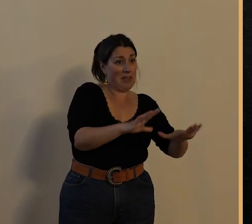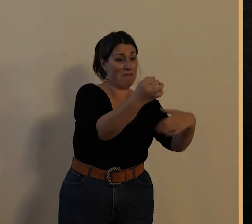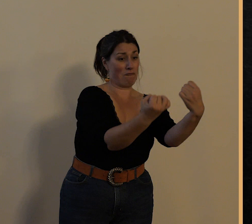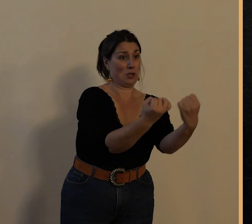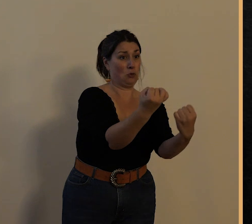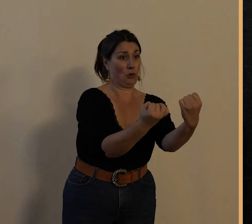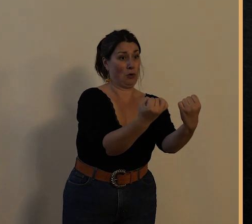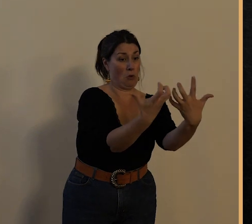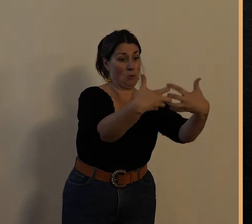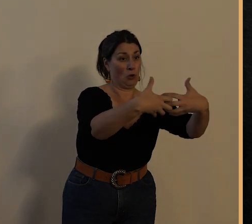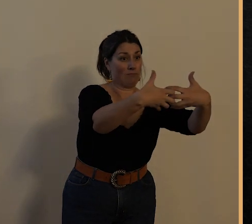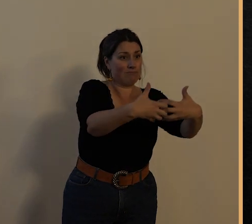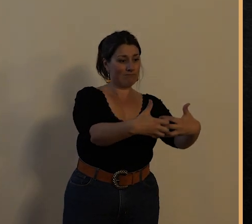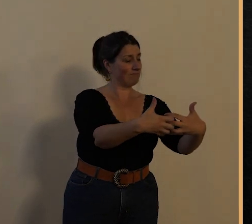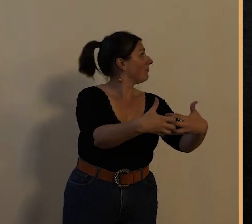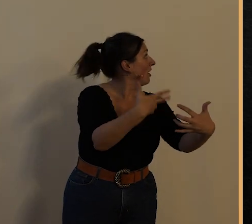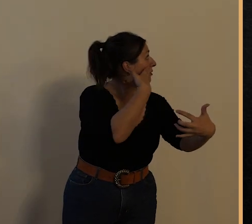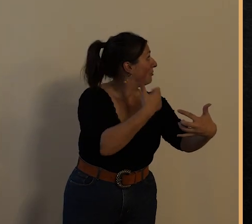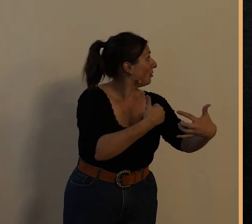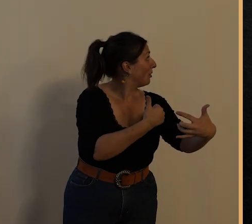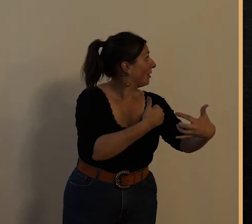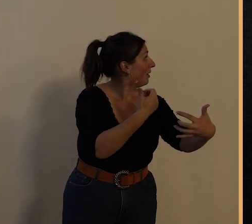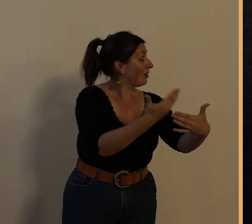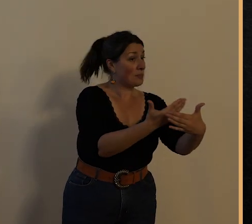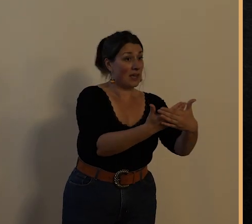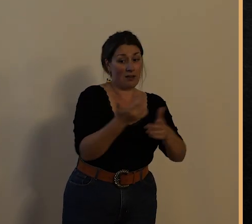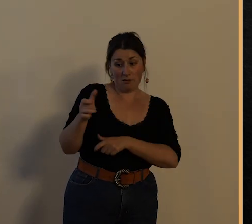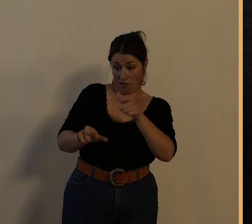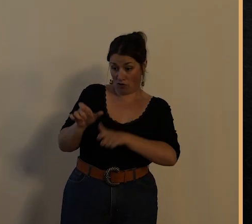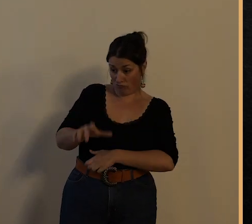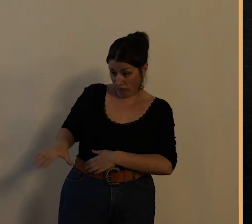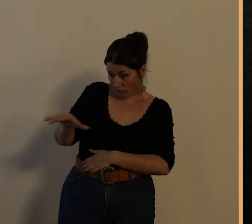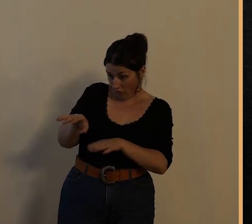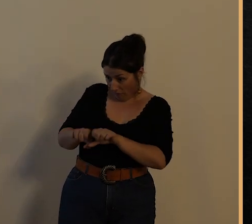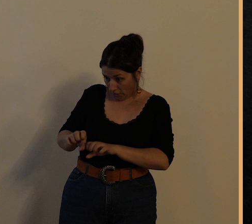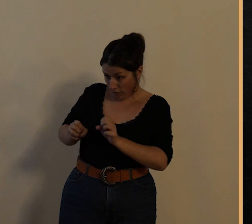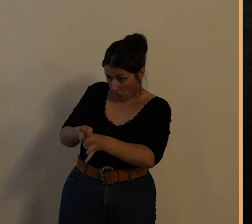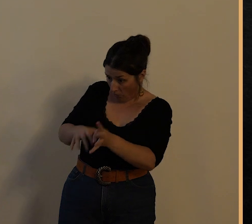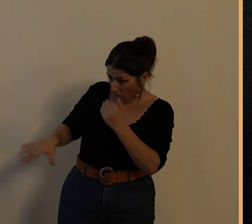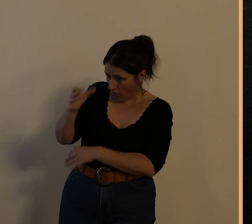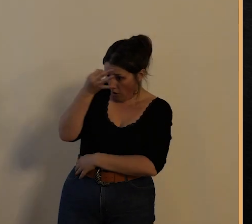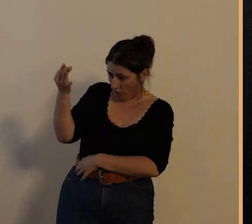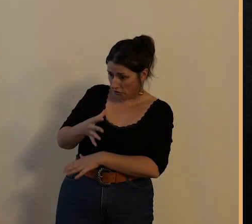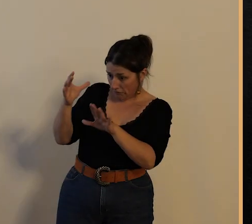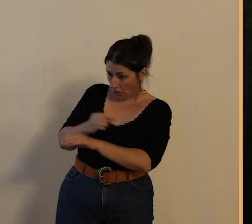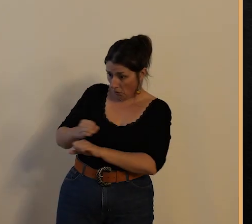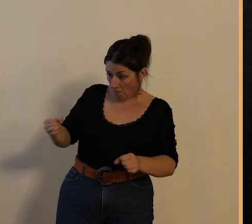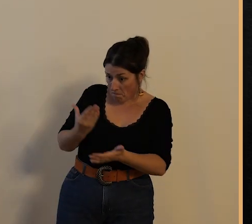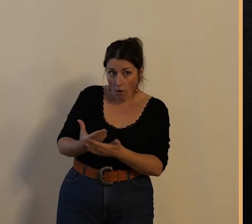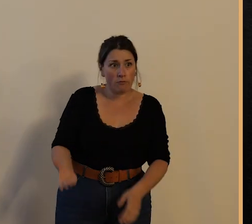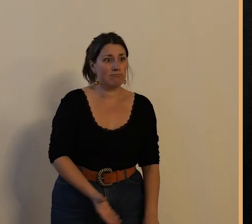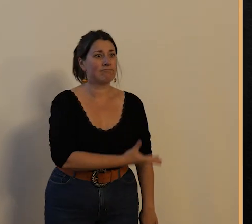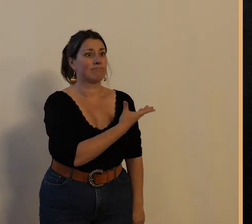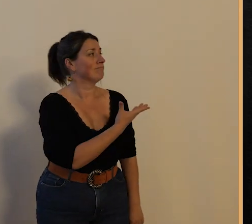moteur pour montrer que les constructeurs cyclistes à tour étaient aussi inventifs vous voyez ici comment on pratique